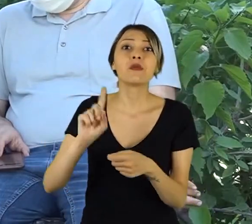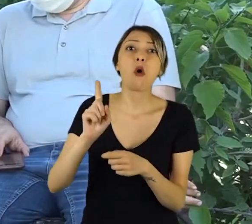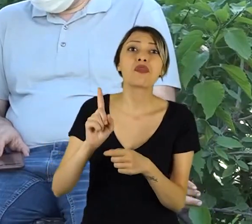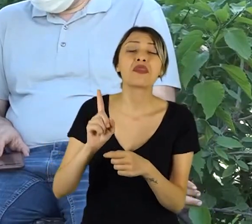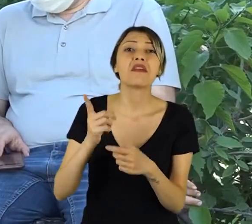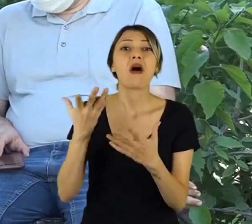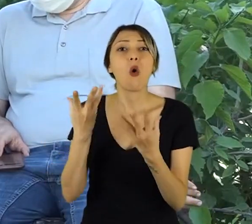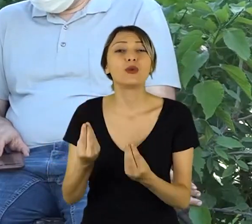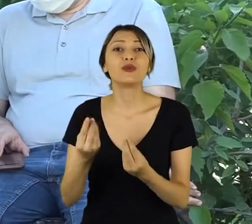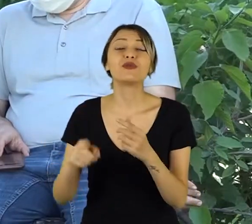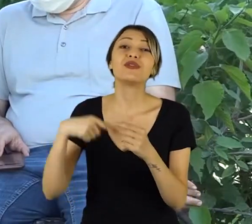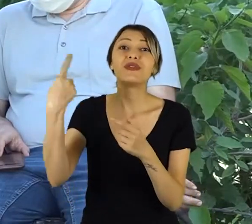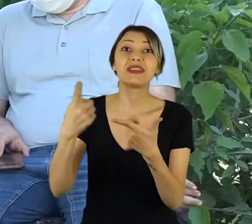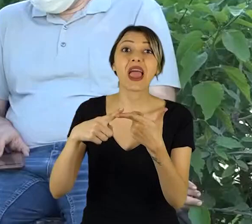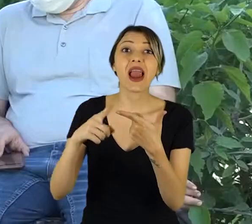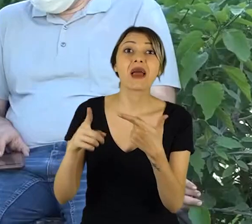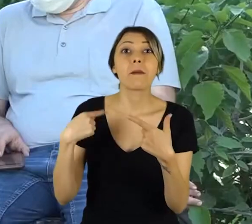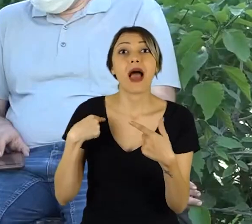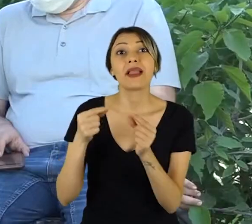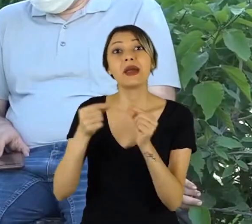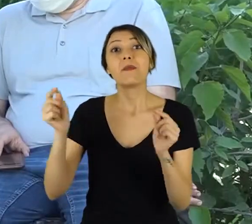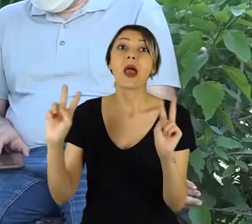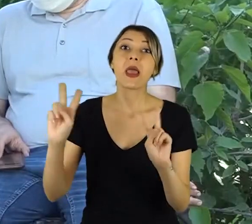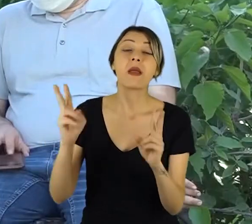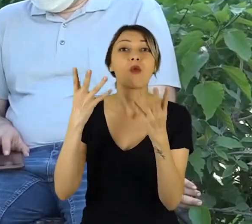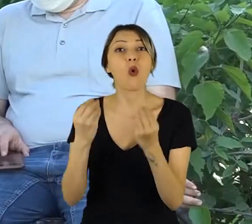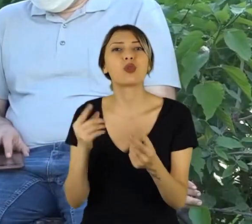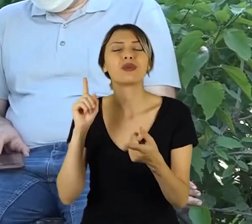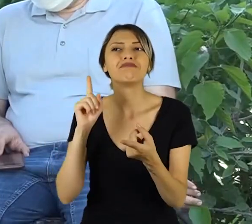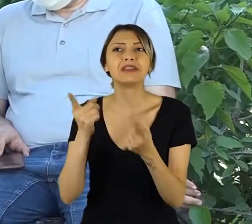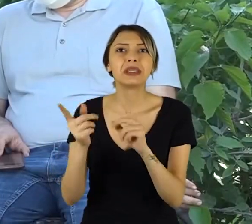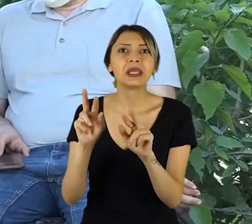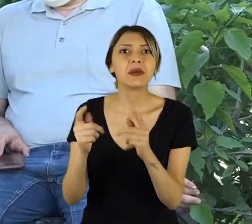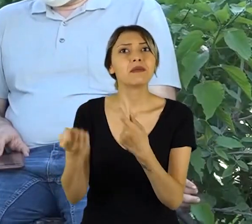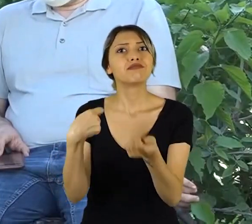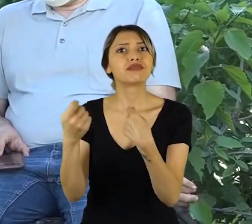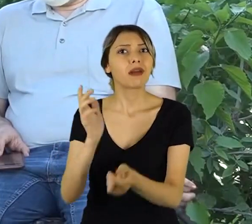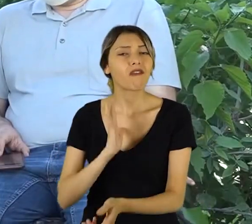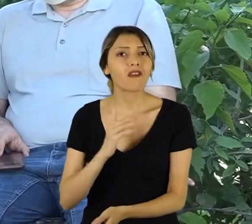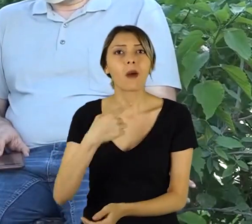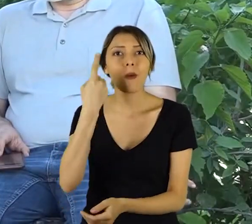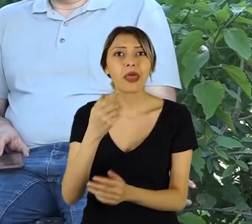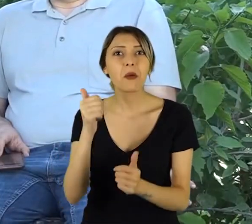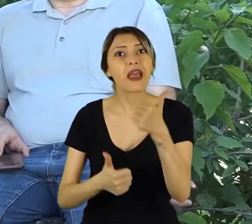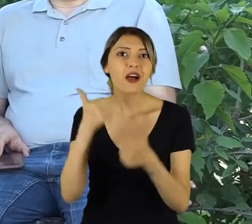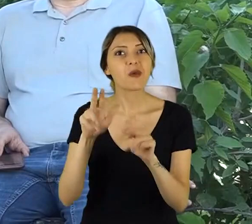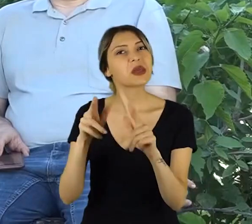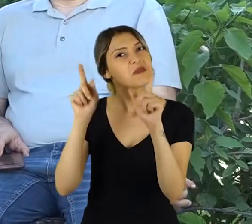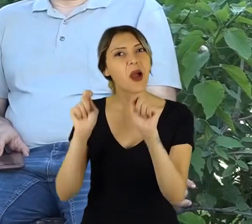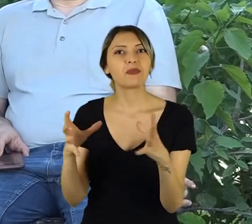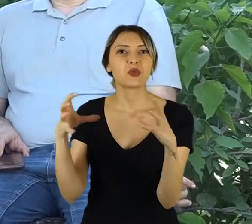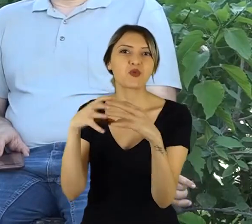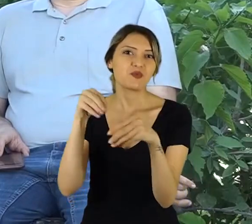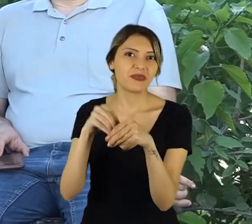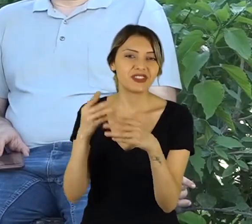tane atladım. Öbürü birbirlerini, spor bir şeylerini yarattılar yani. Yaşama şeyini yarattılar. Yani